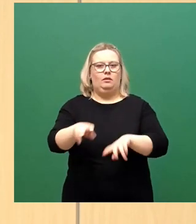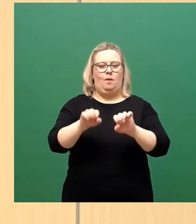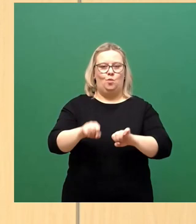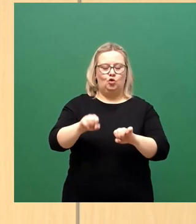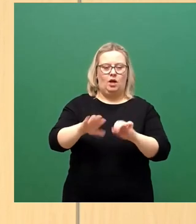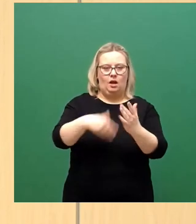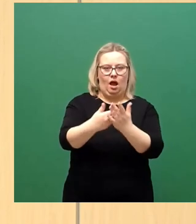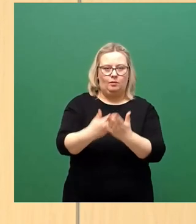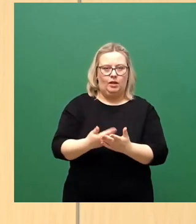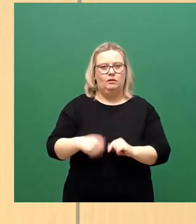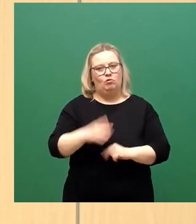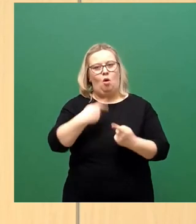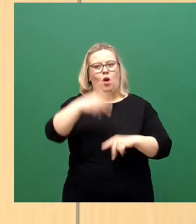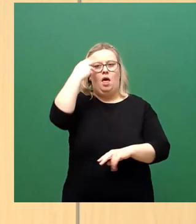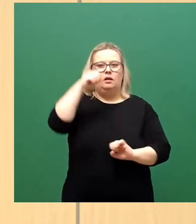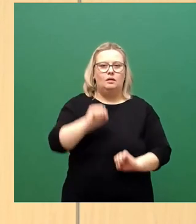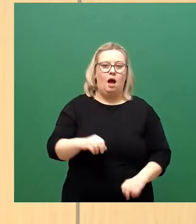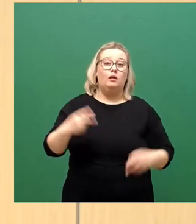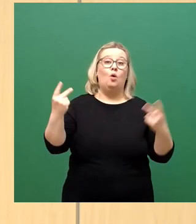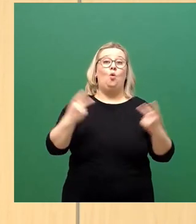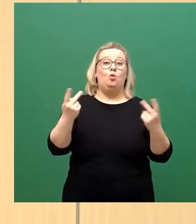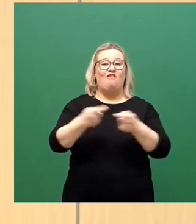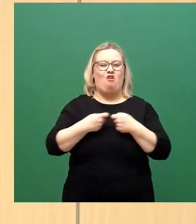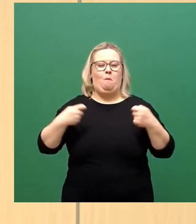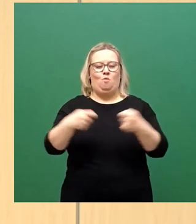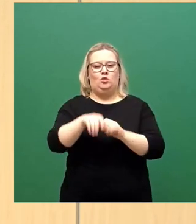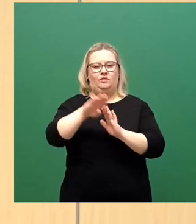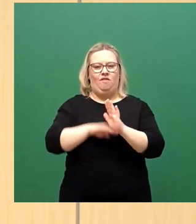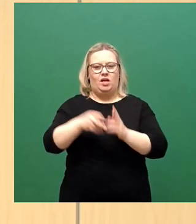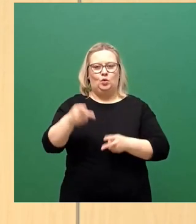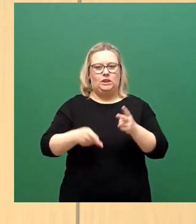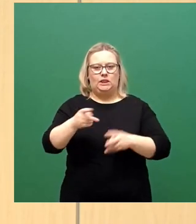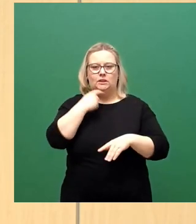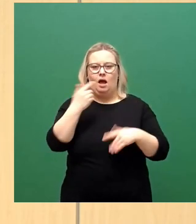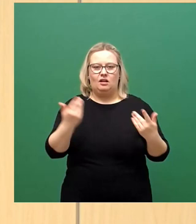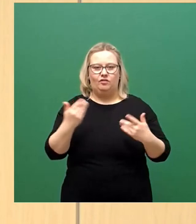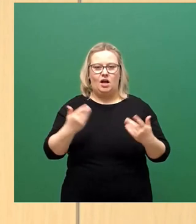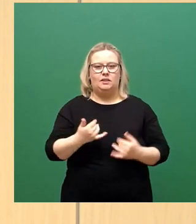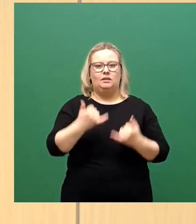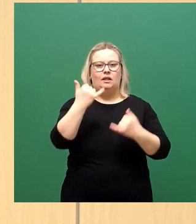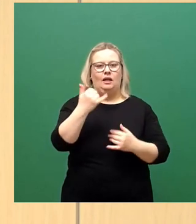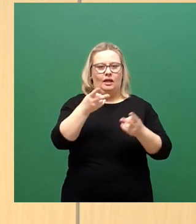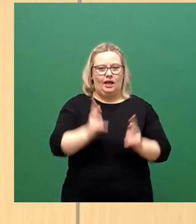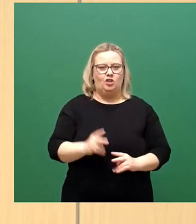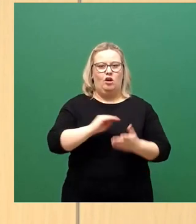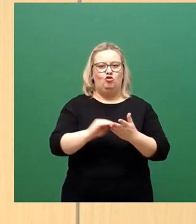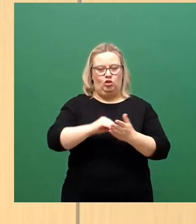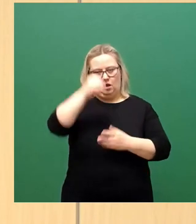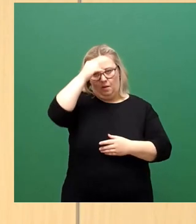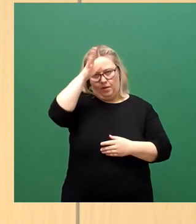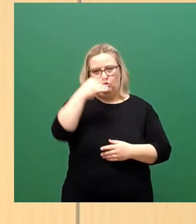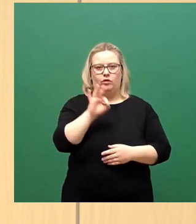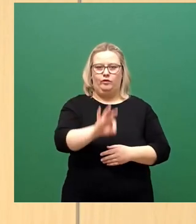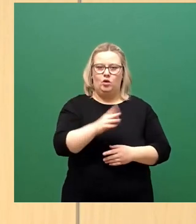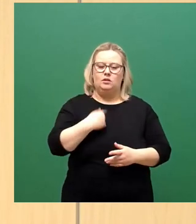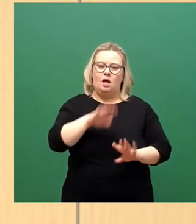bereitzustellen. Oder mit den Worten des Bundesverfassungsgerichts, das Recht auf schulische Bildung gibt Schülerinnen und Schülern, die Befugnis, die